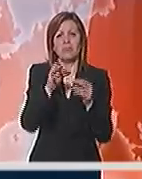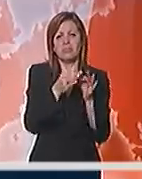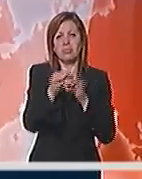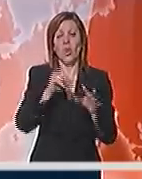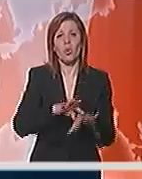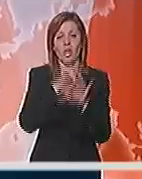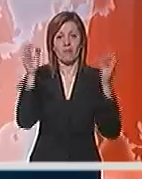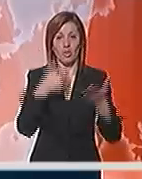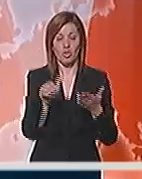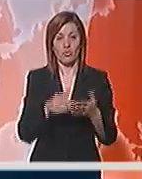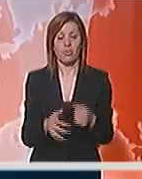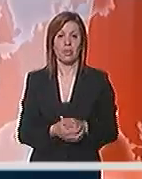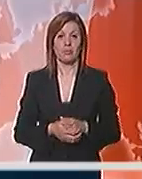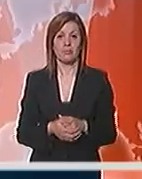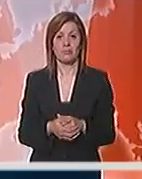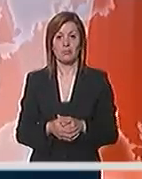u javnim troškovima.